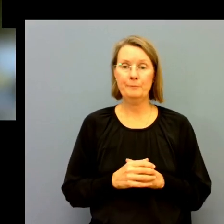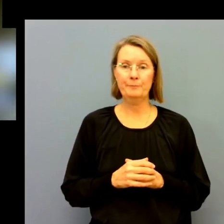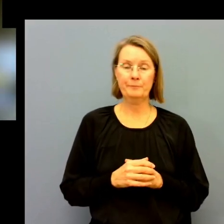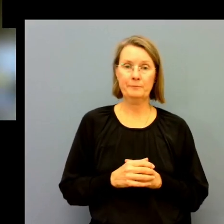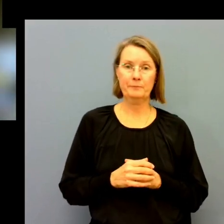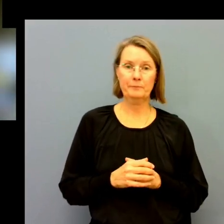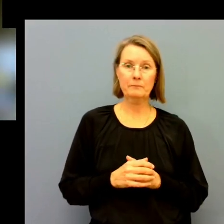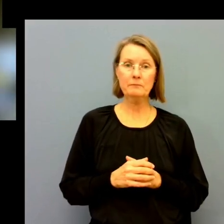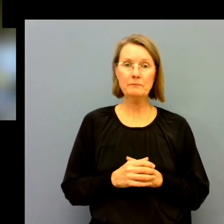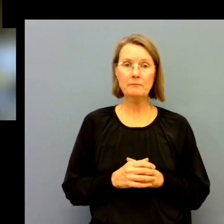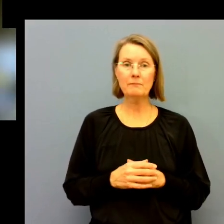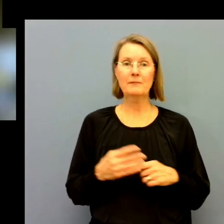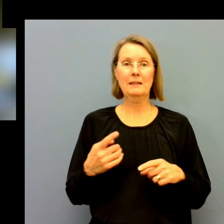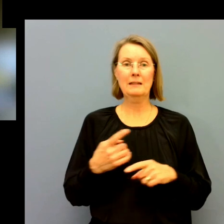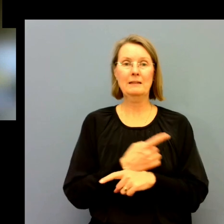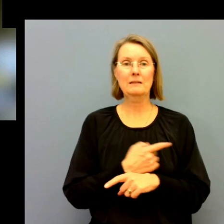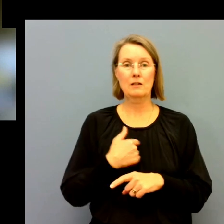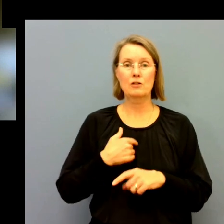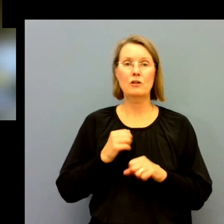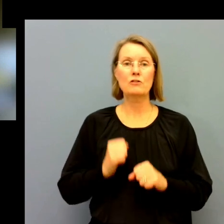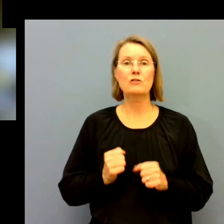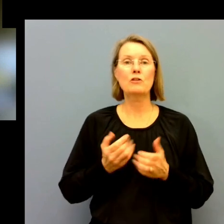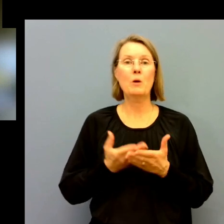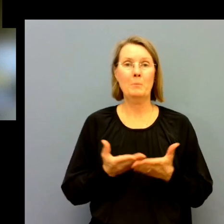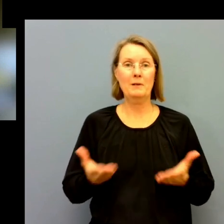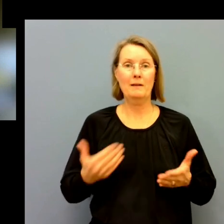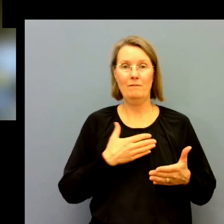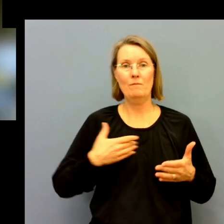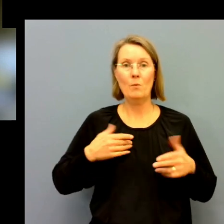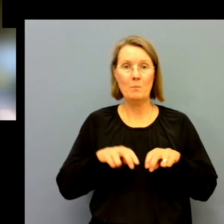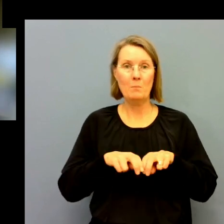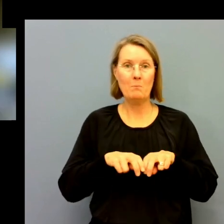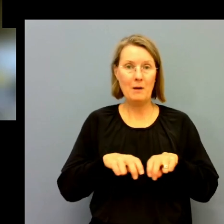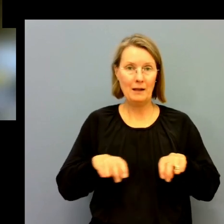presentera panelen.